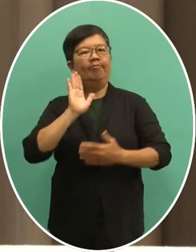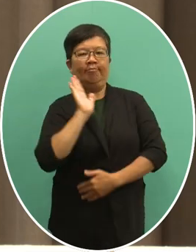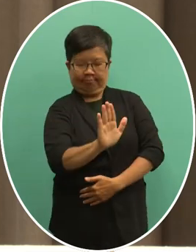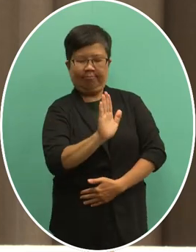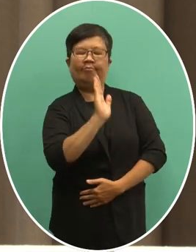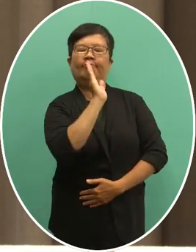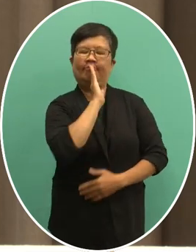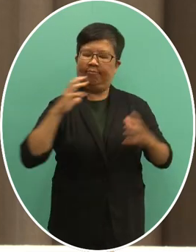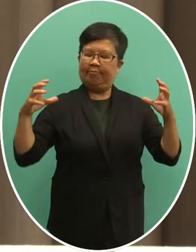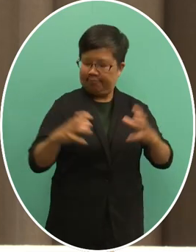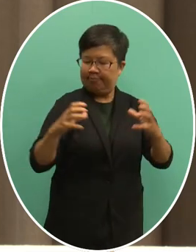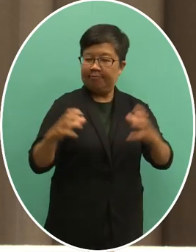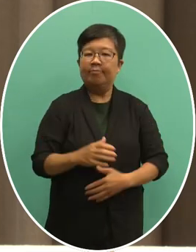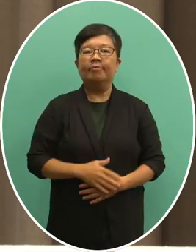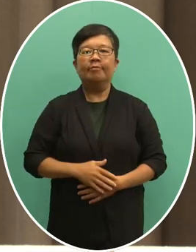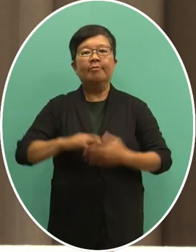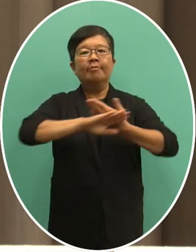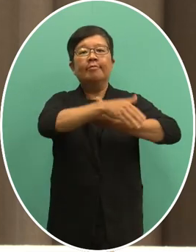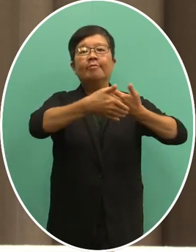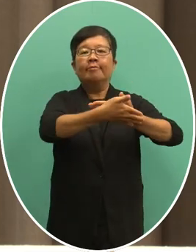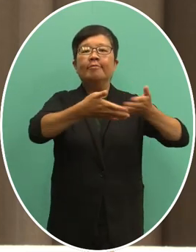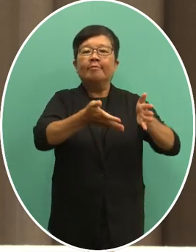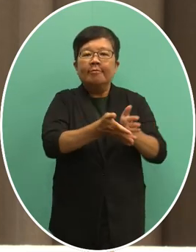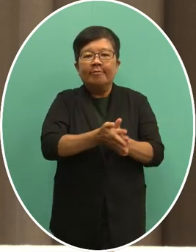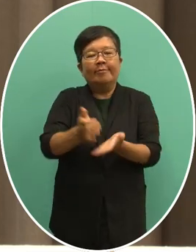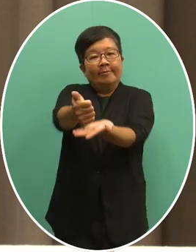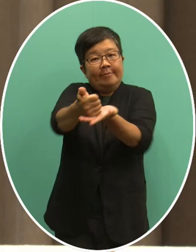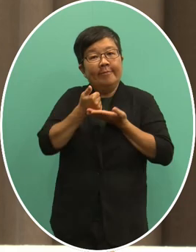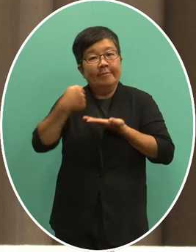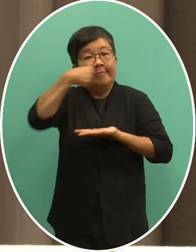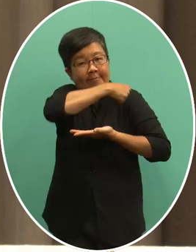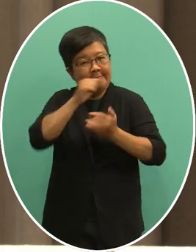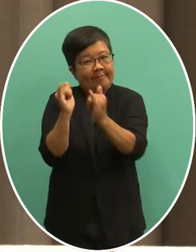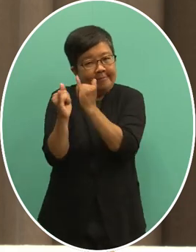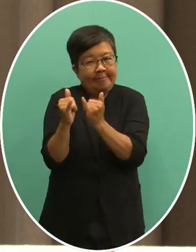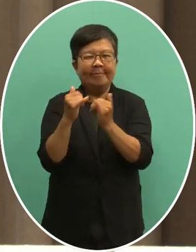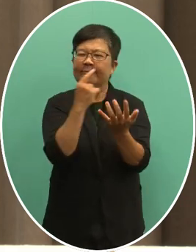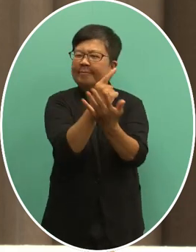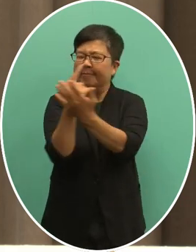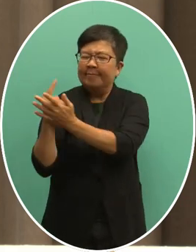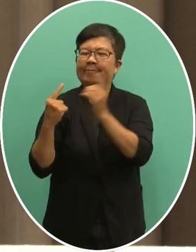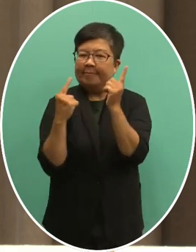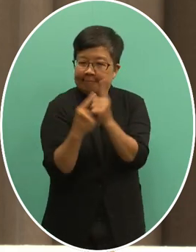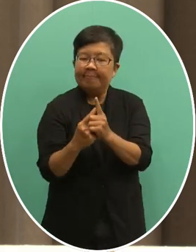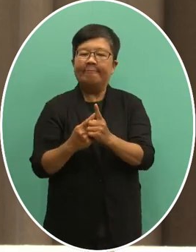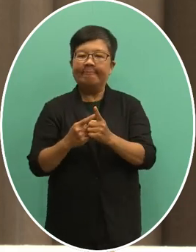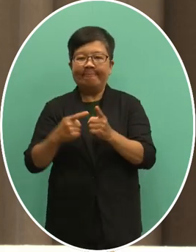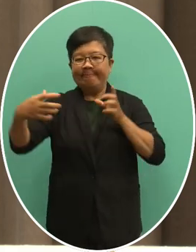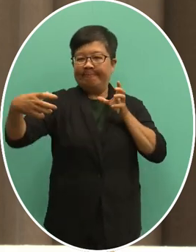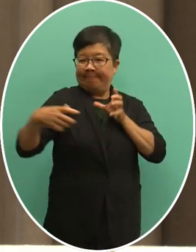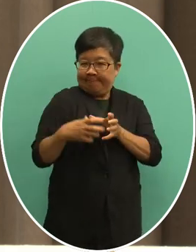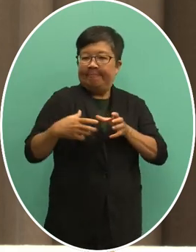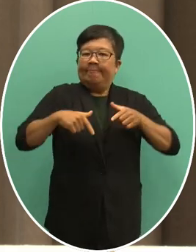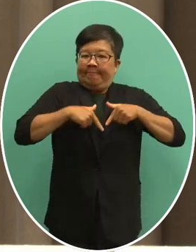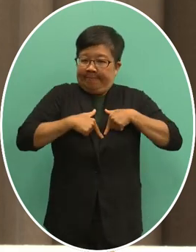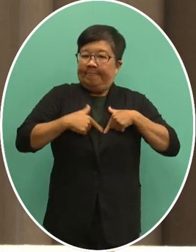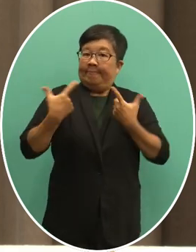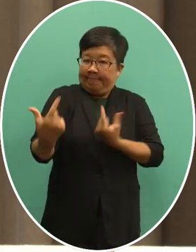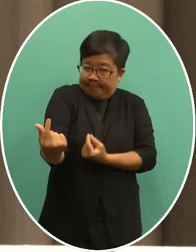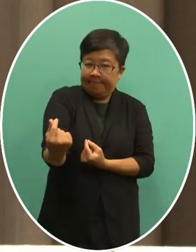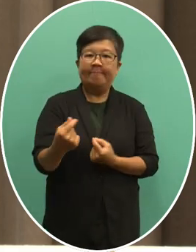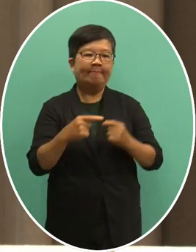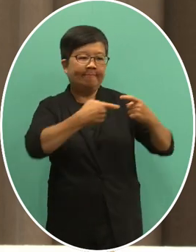交部在此邀请全体国人齐心协力一起向联合国及国际社会